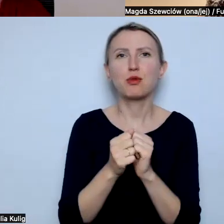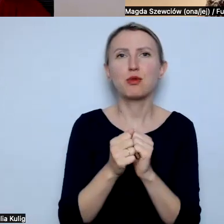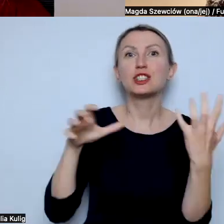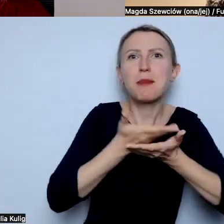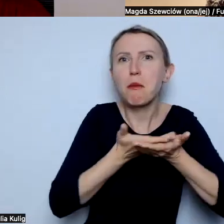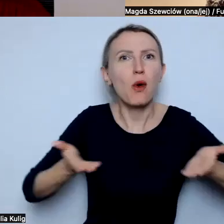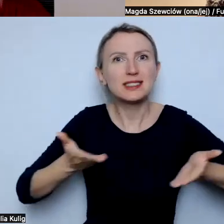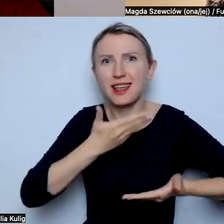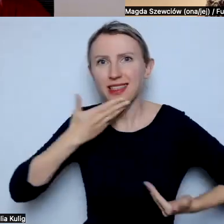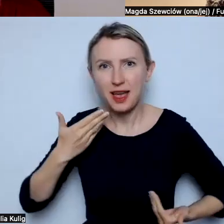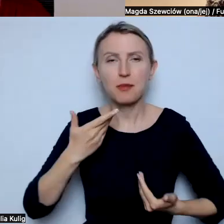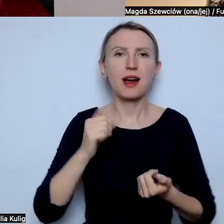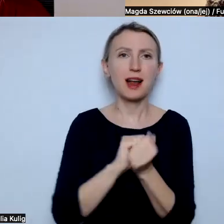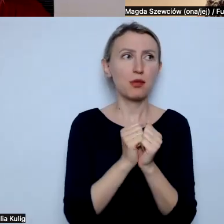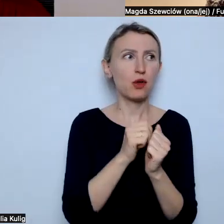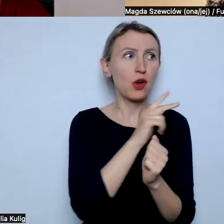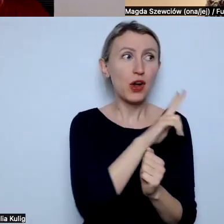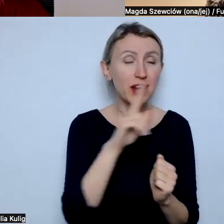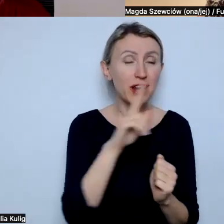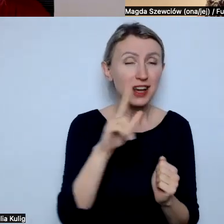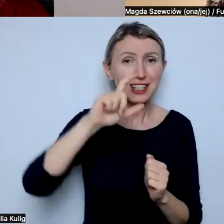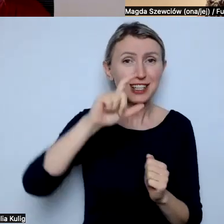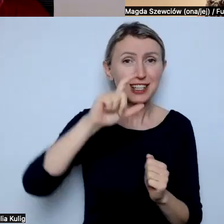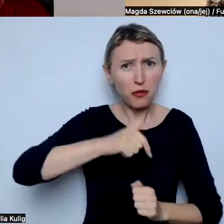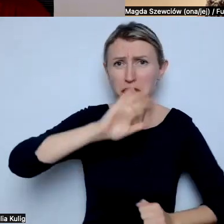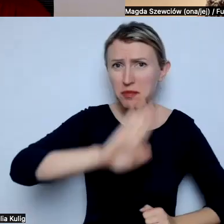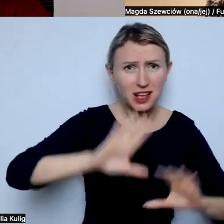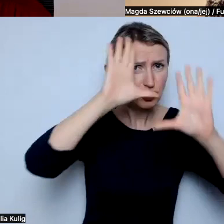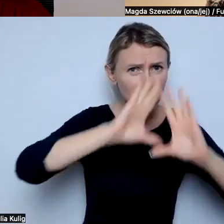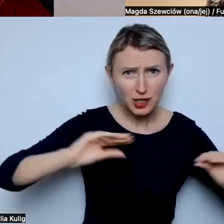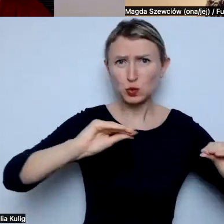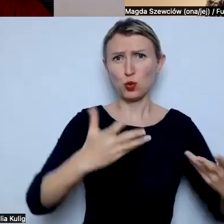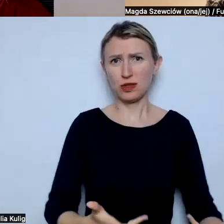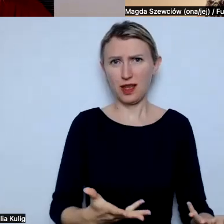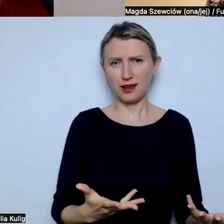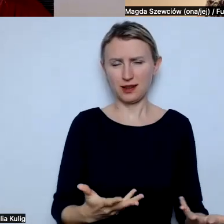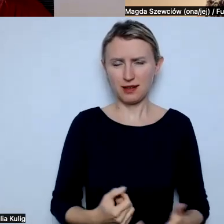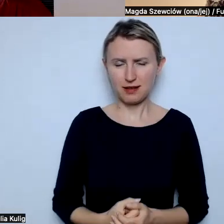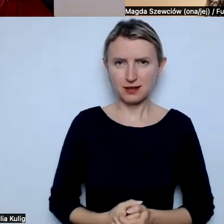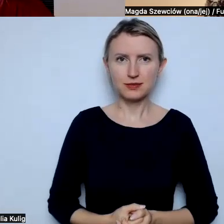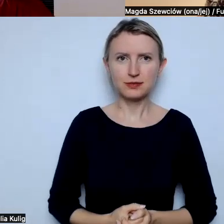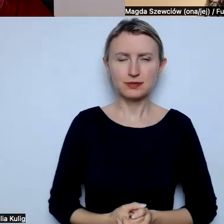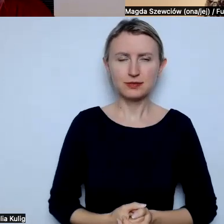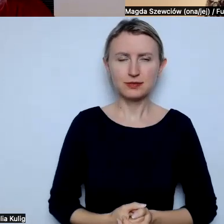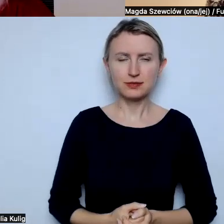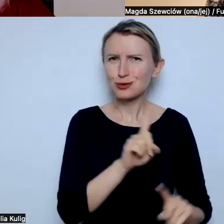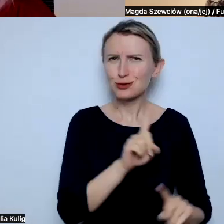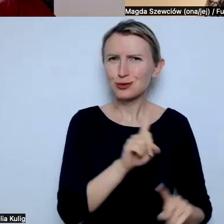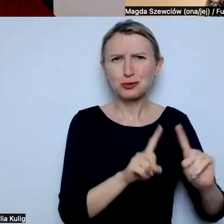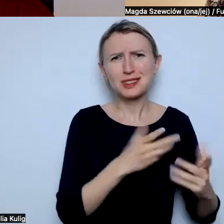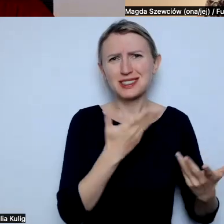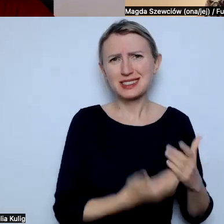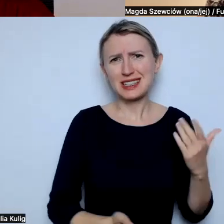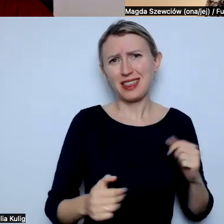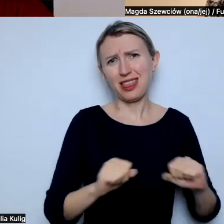każdy człowiek zasługuje na szacunek, jest stwierdzeniem na poziomie, że ziemia nie jest płaska, to ja